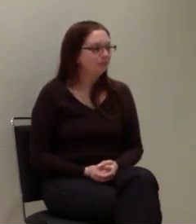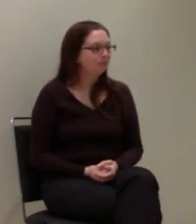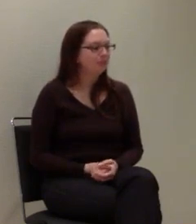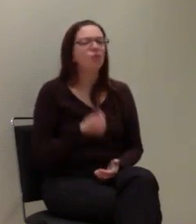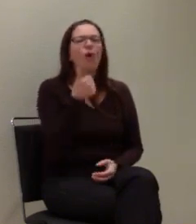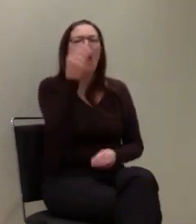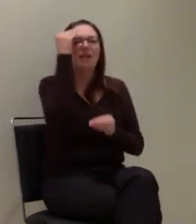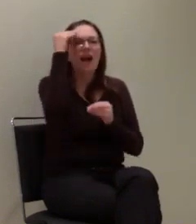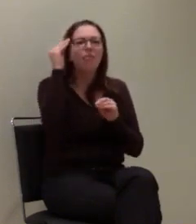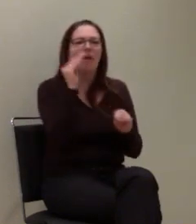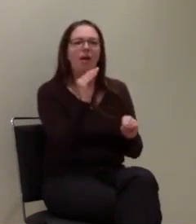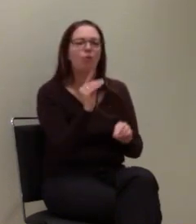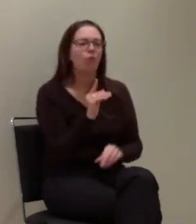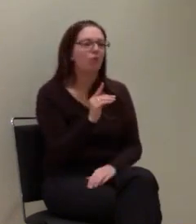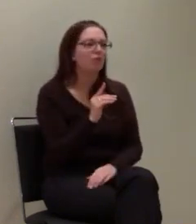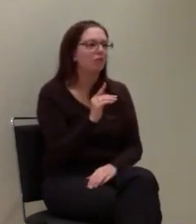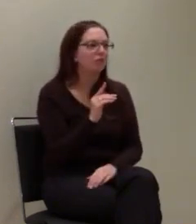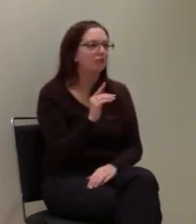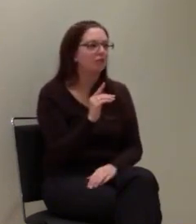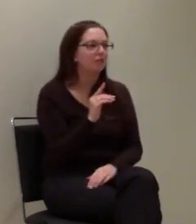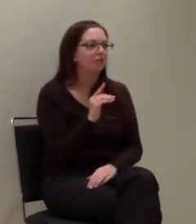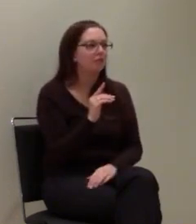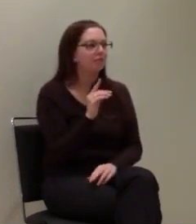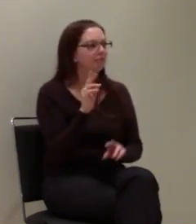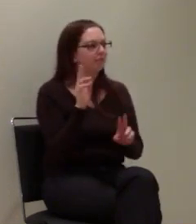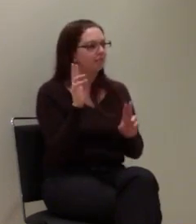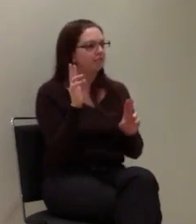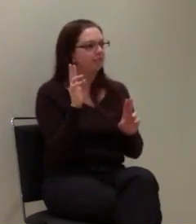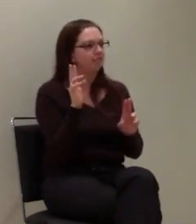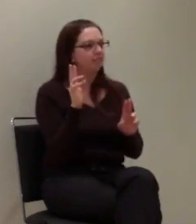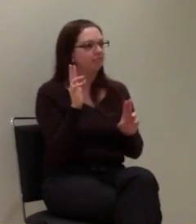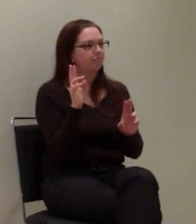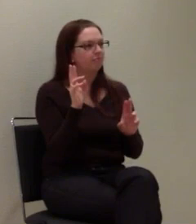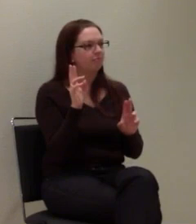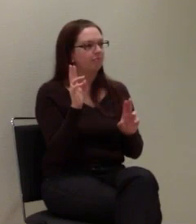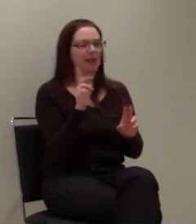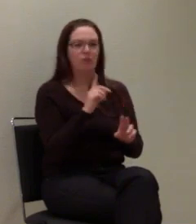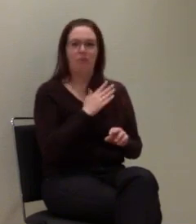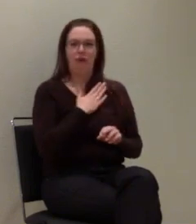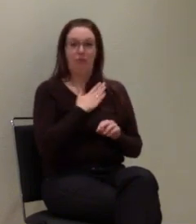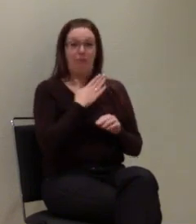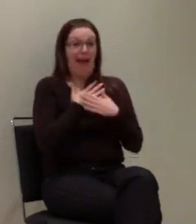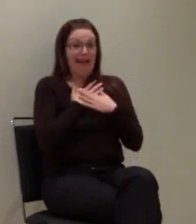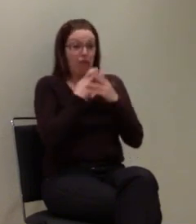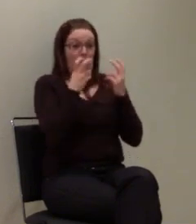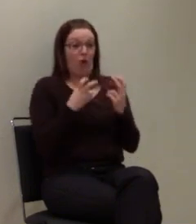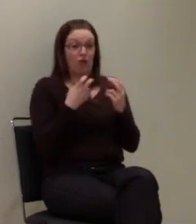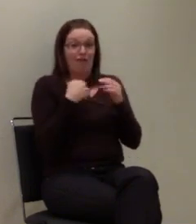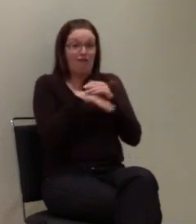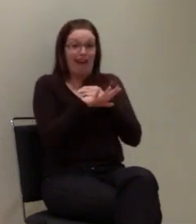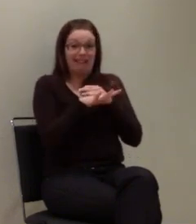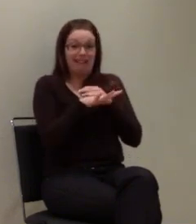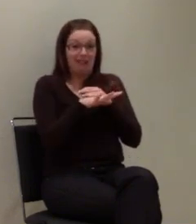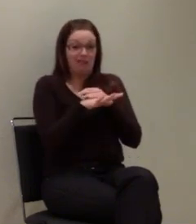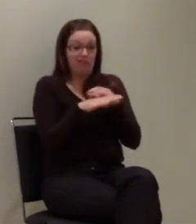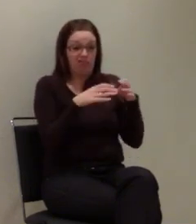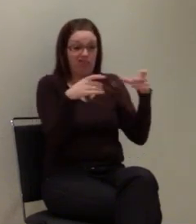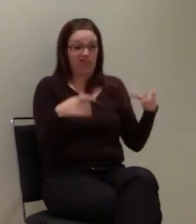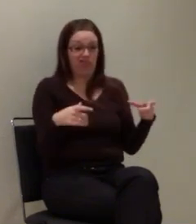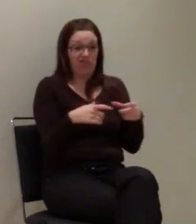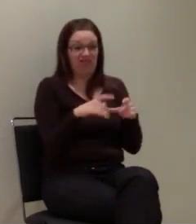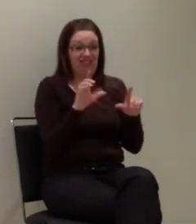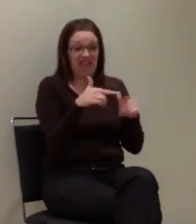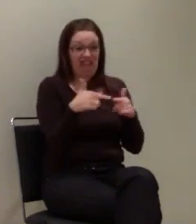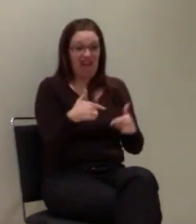Eine Anmerkung noch. Wir selbst, ich zu Hause, habe kein Faktgerät mehr. Ich weiß nicht,